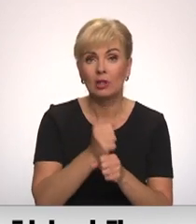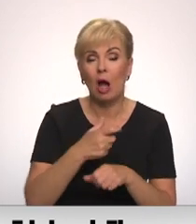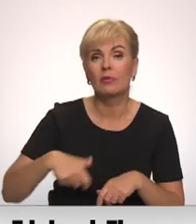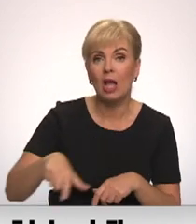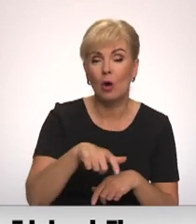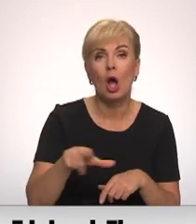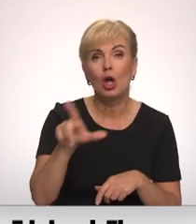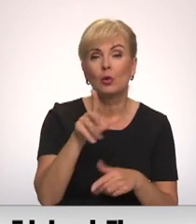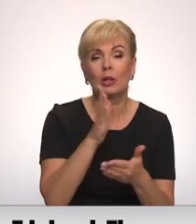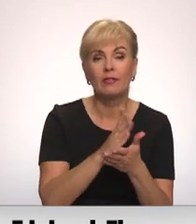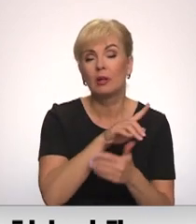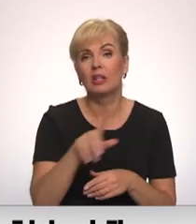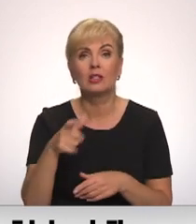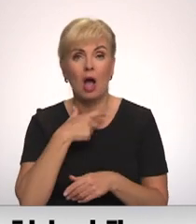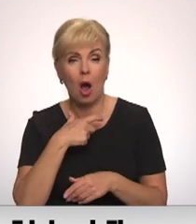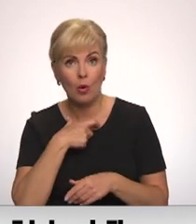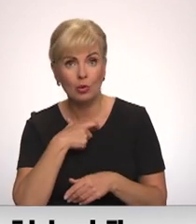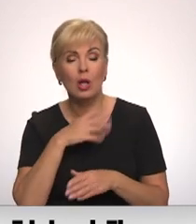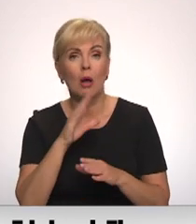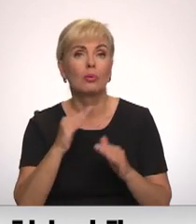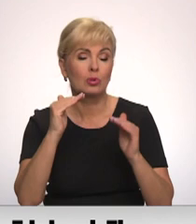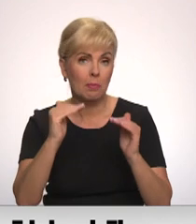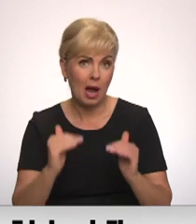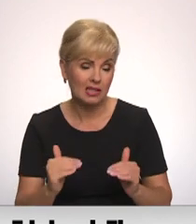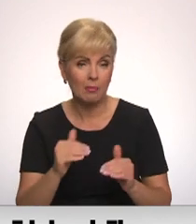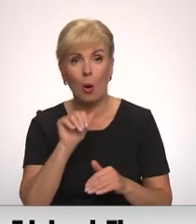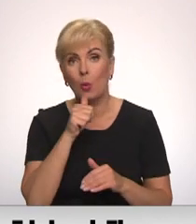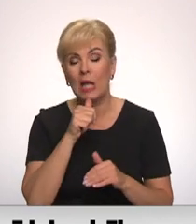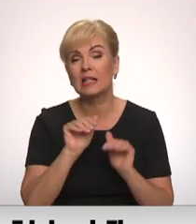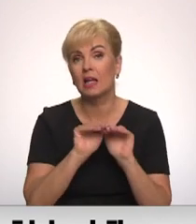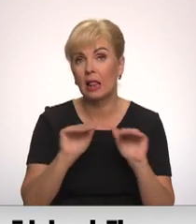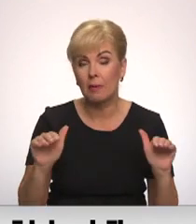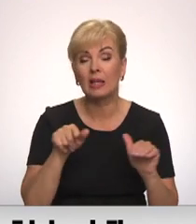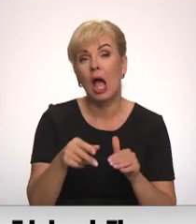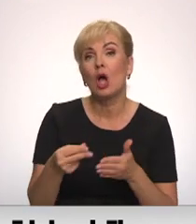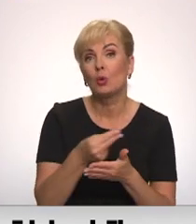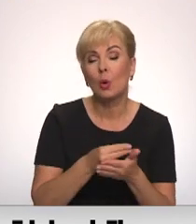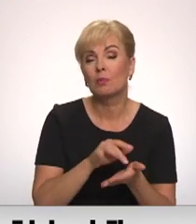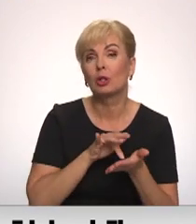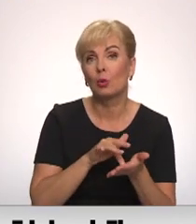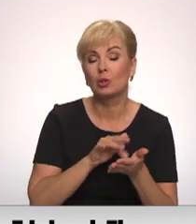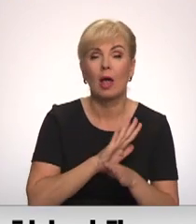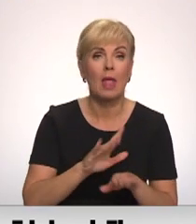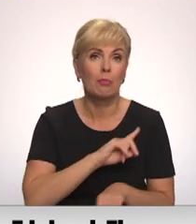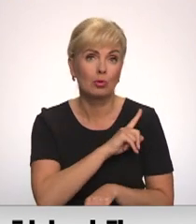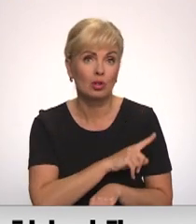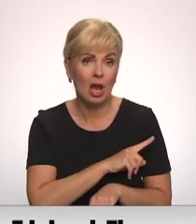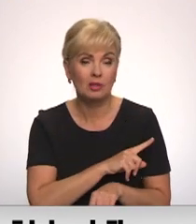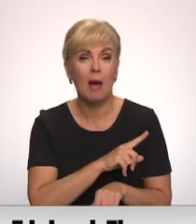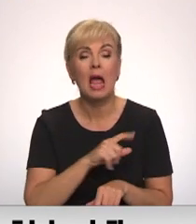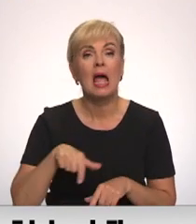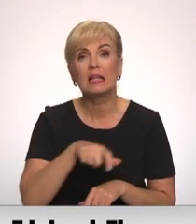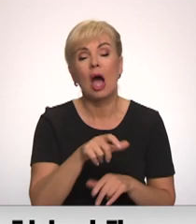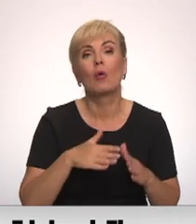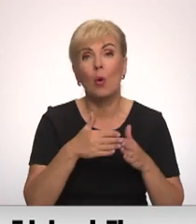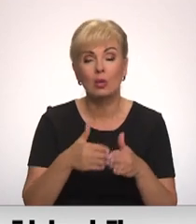jūlija vidus līdz augusta beigām ievērojumi tiks pazemināts ūdens līmenis. Un tas nozīmē, ka turistiem nebūs iespēju Daugavā laivot, bet